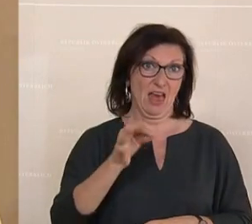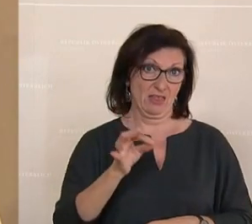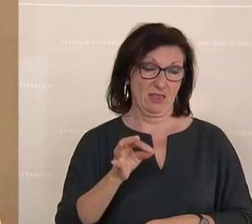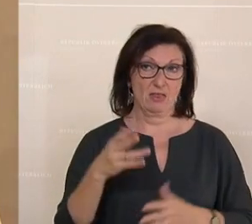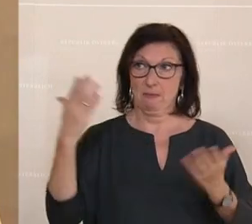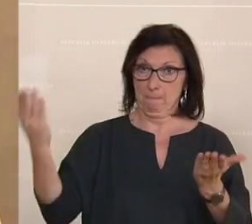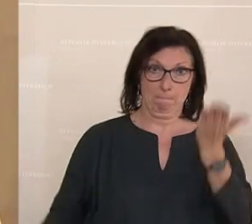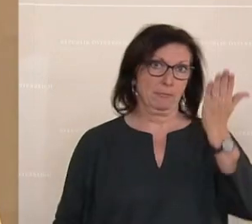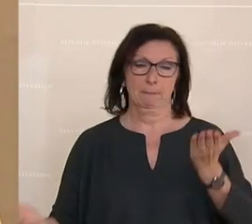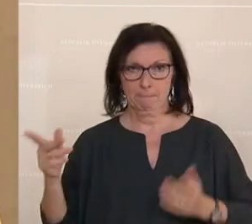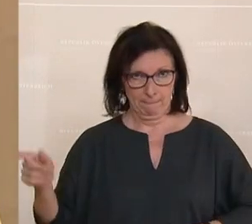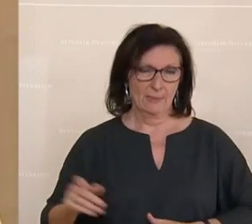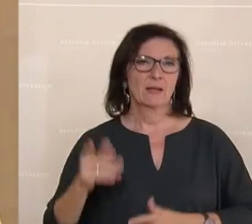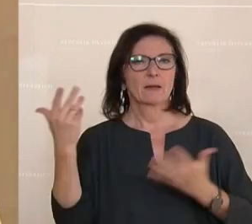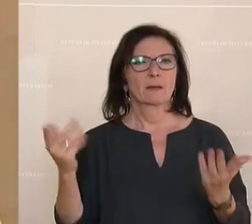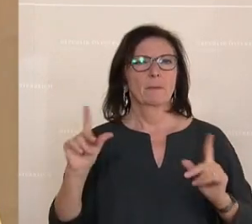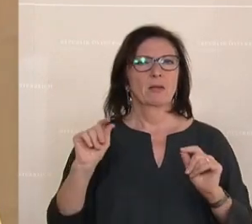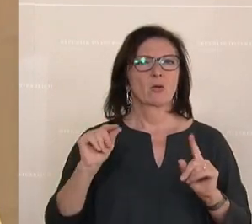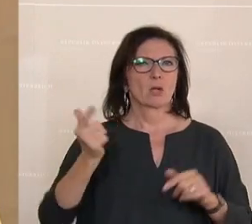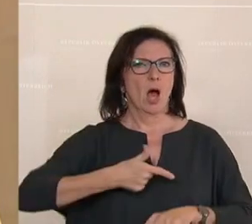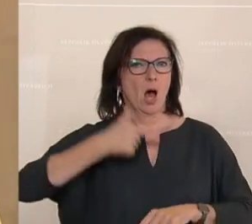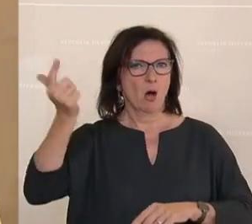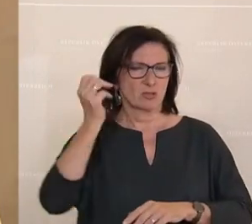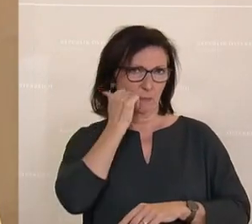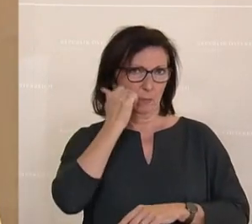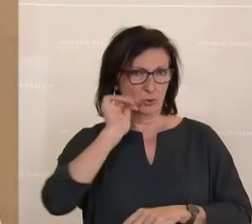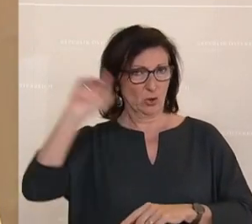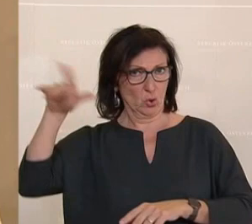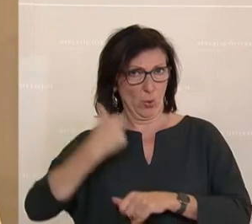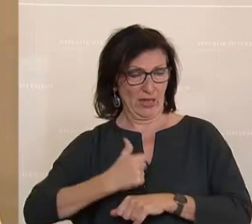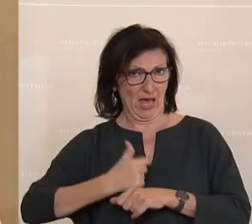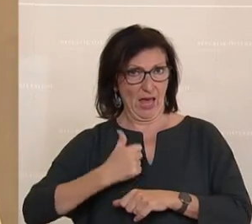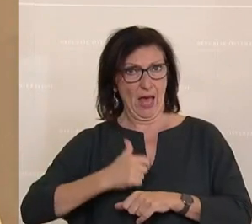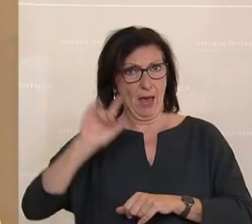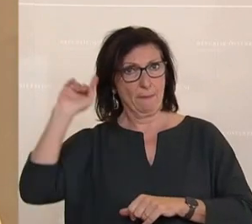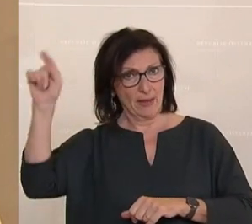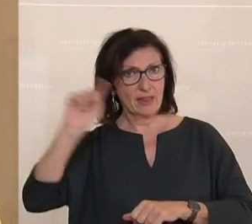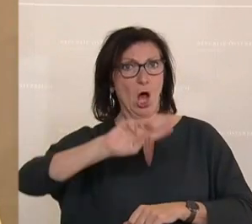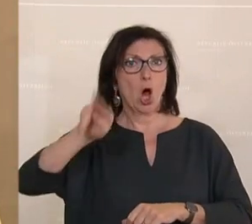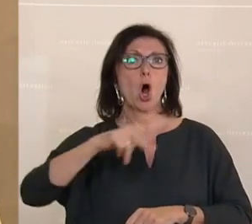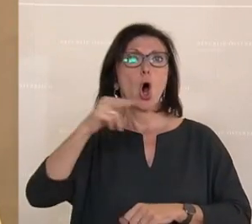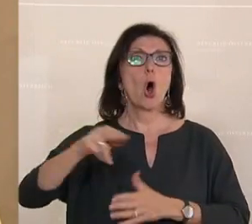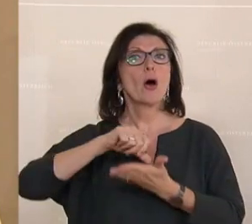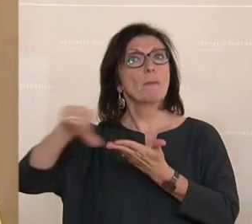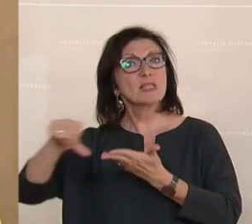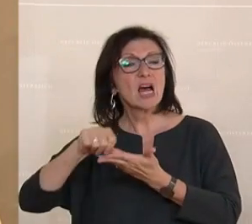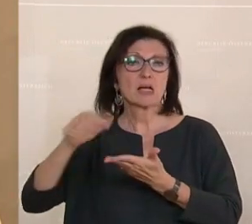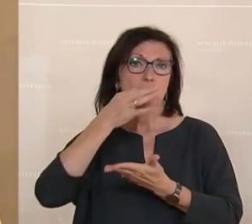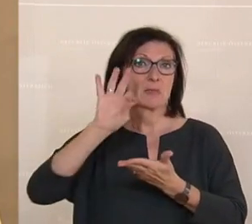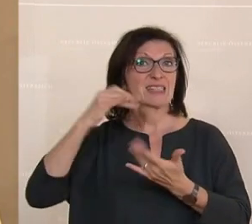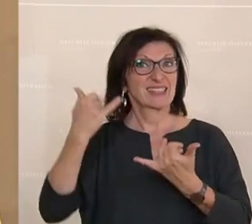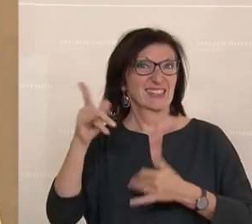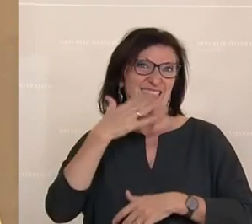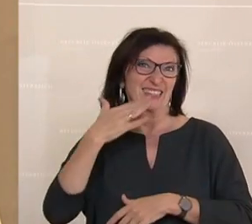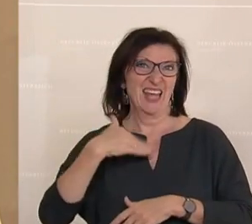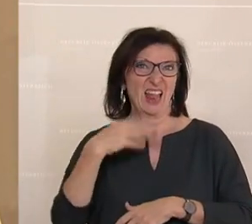Soweit dazu. Bisher war es für die Ausländer, die in Moskau gearbeitet haben, besser in Euro bezahlt zu werden. Jetzt ziehen sie es vor,